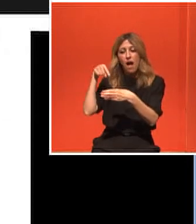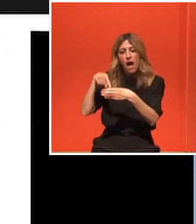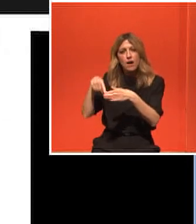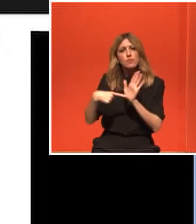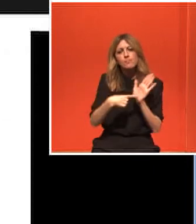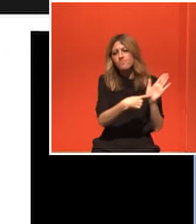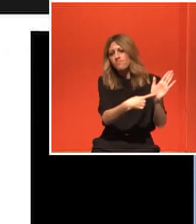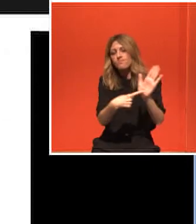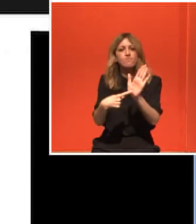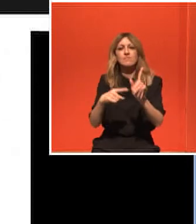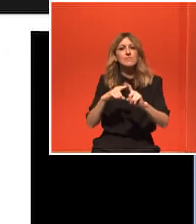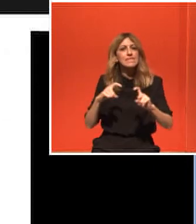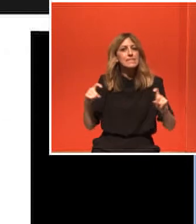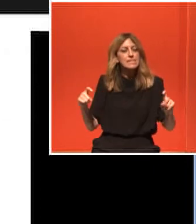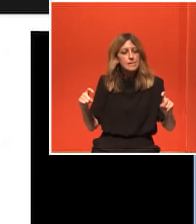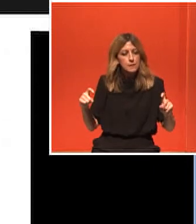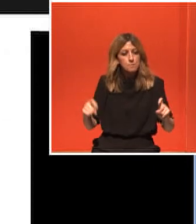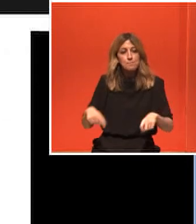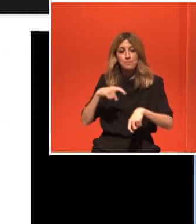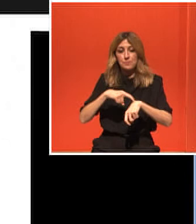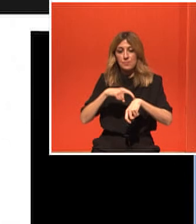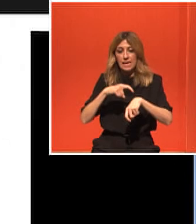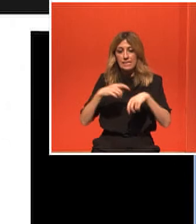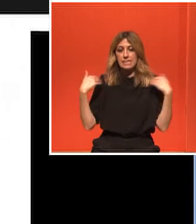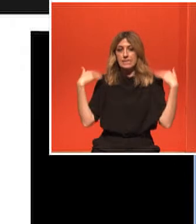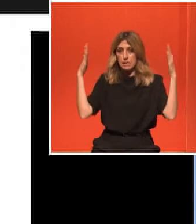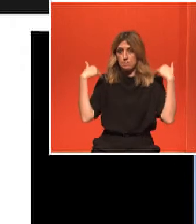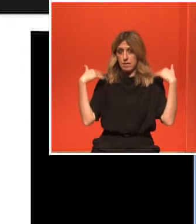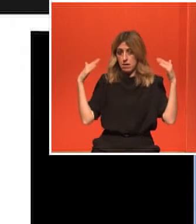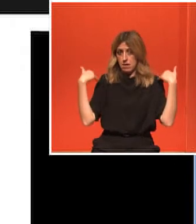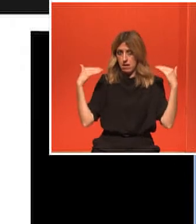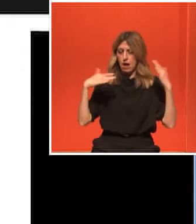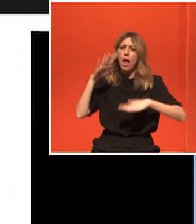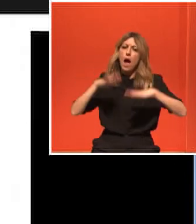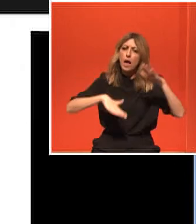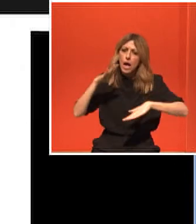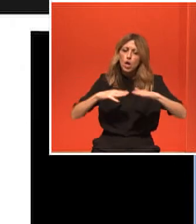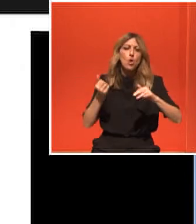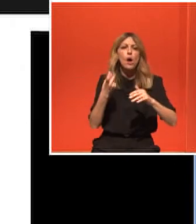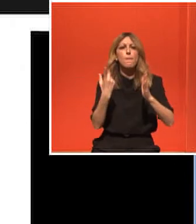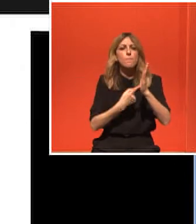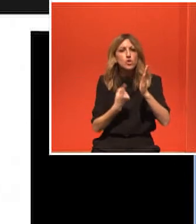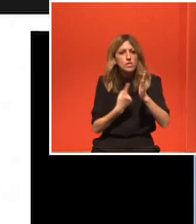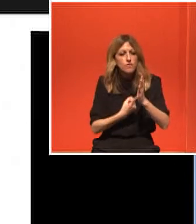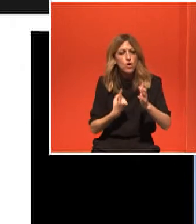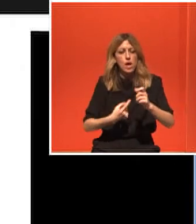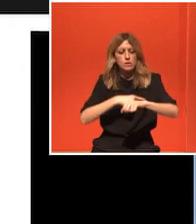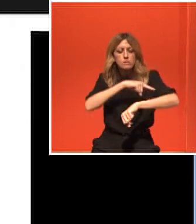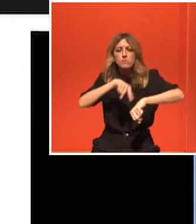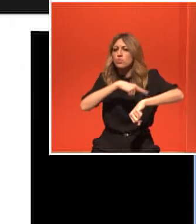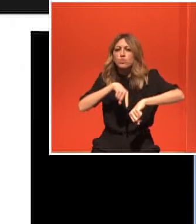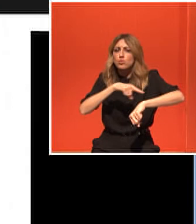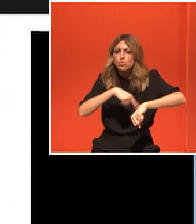χρόνος, ένταση και διάρκεια και συχνότητα της εφαρμογής μιας